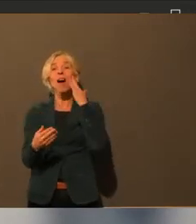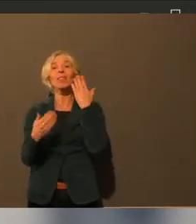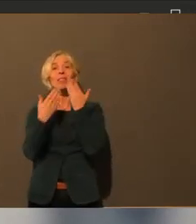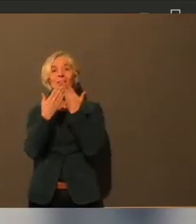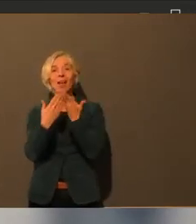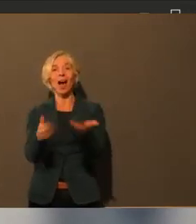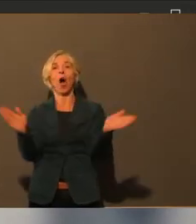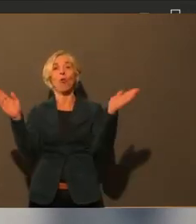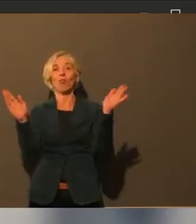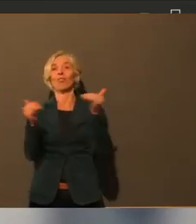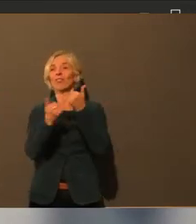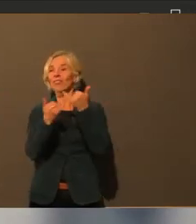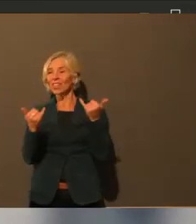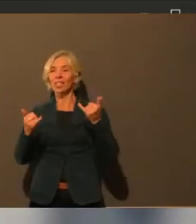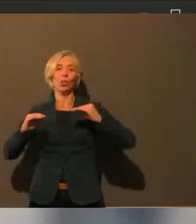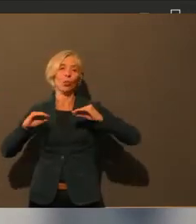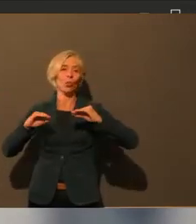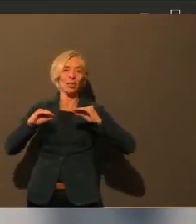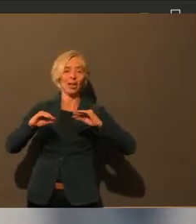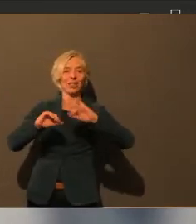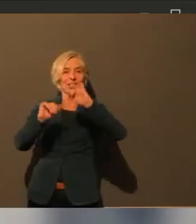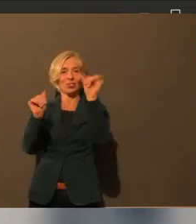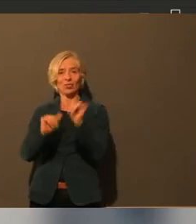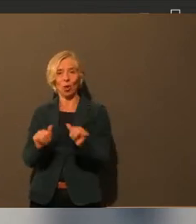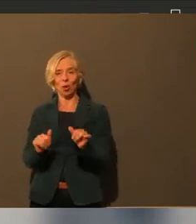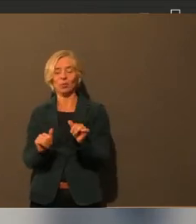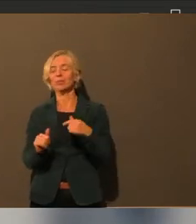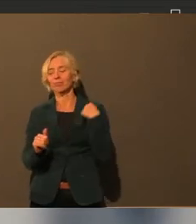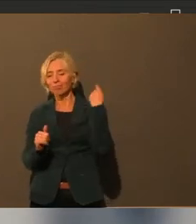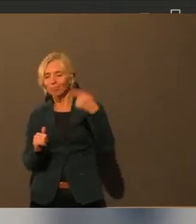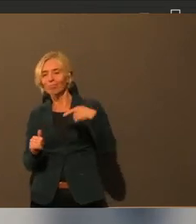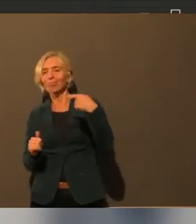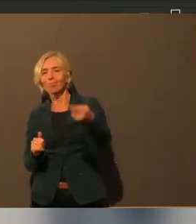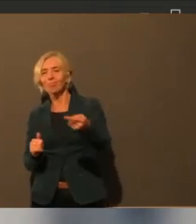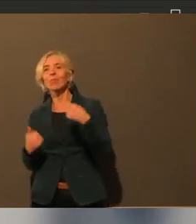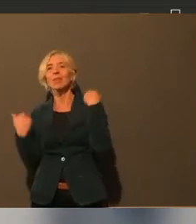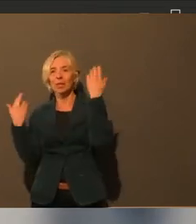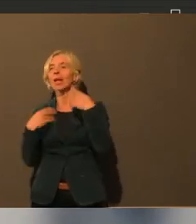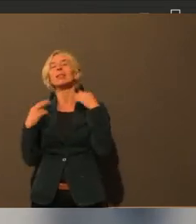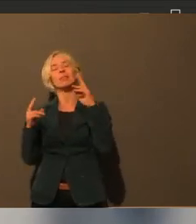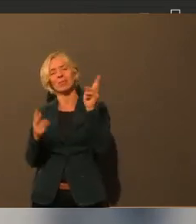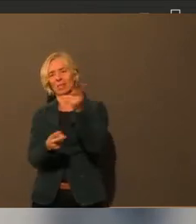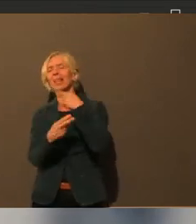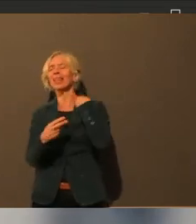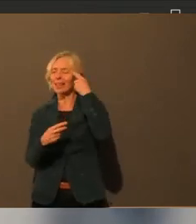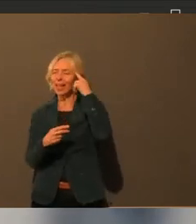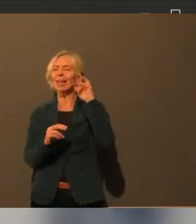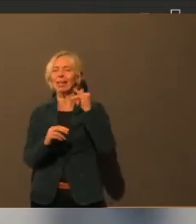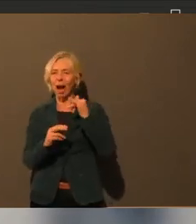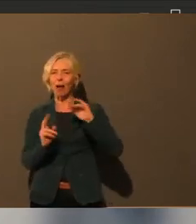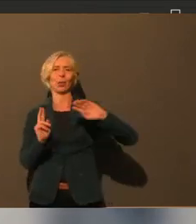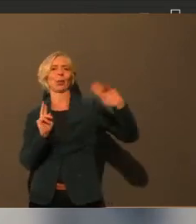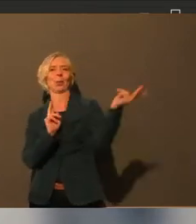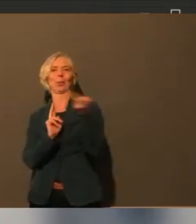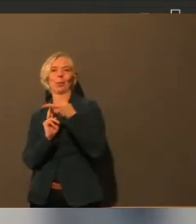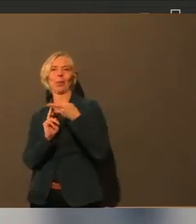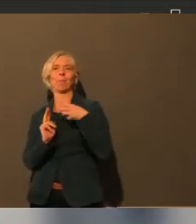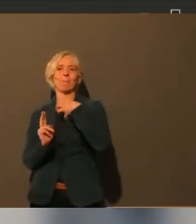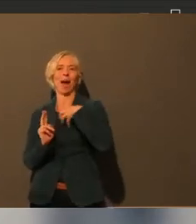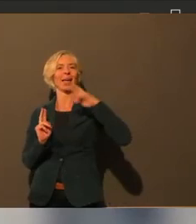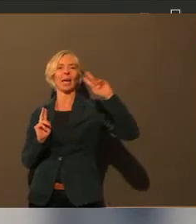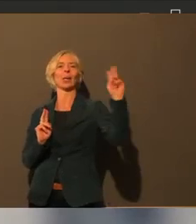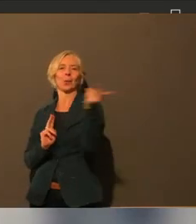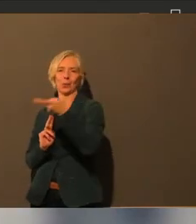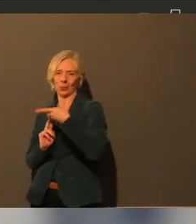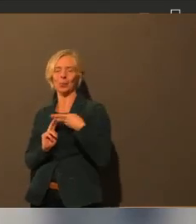auch immer dann unterrichtet wird, werden wir uns dann, denke ich, den bayerischen Weg auch anschließen, sodass da dann auch alles so ist wie woanders